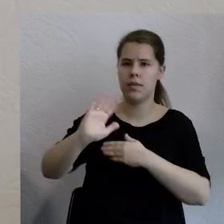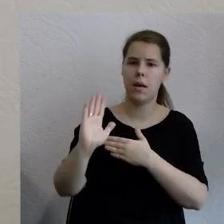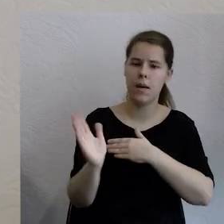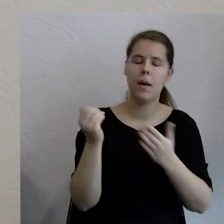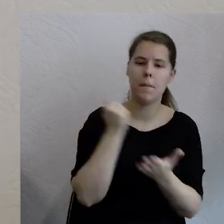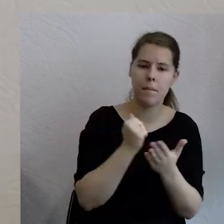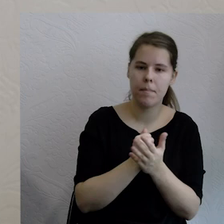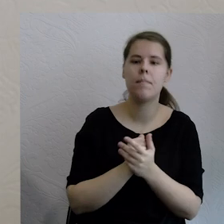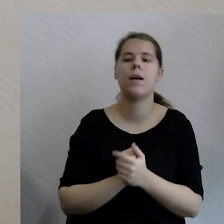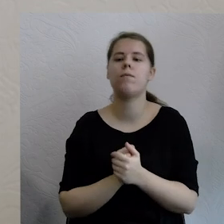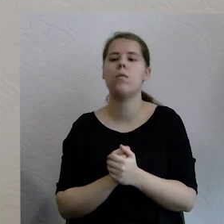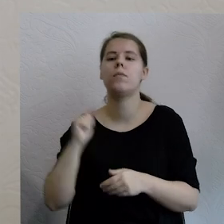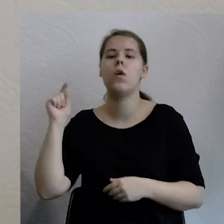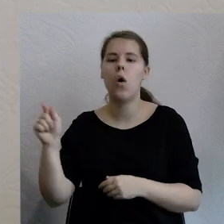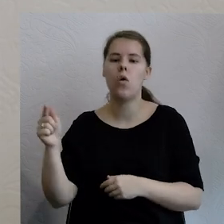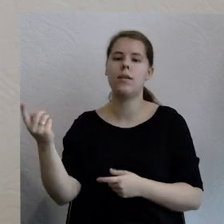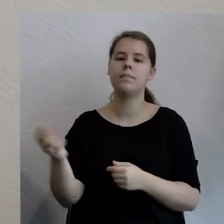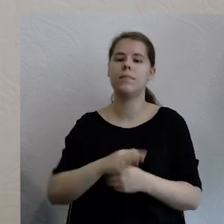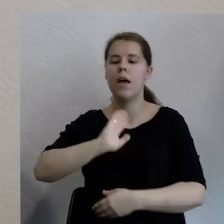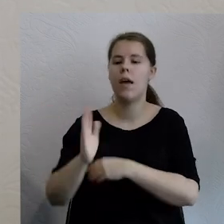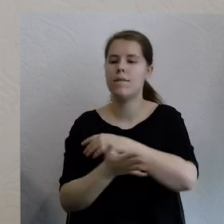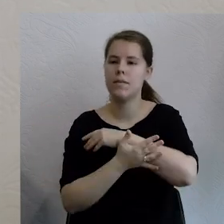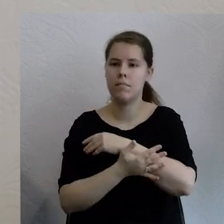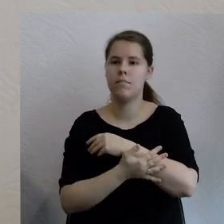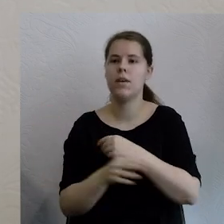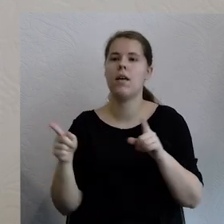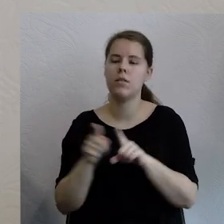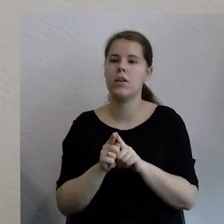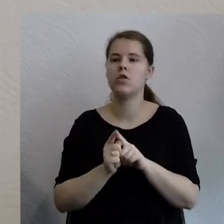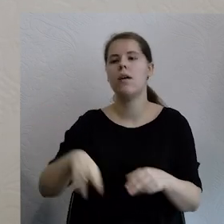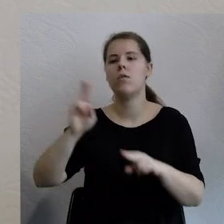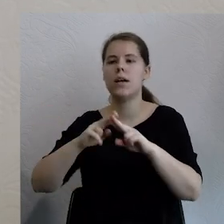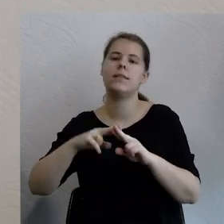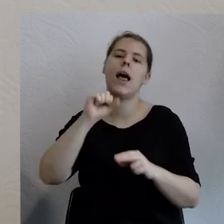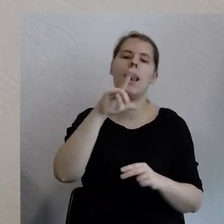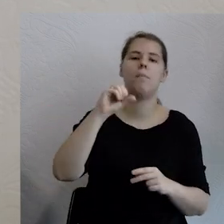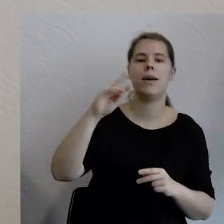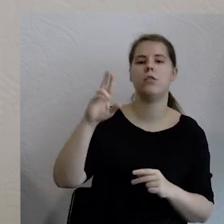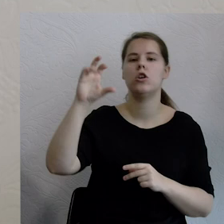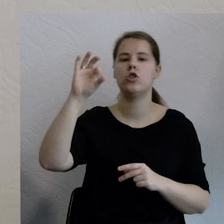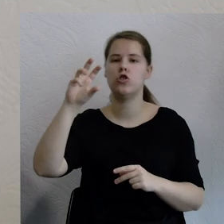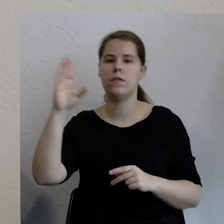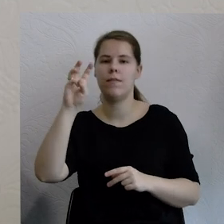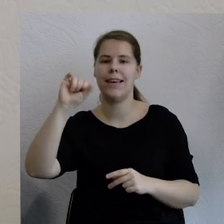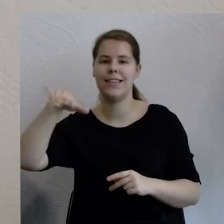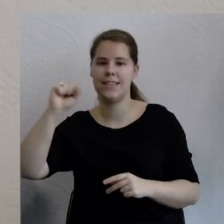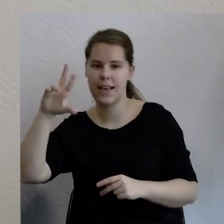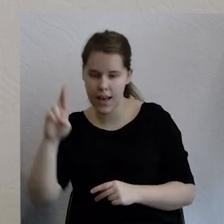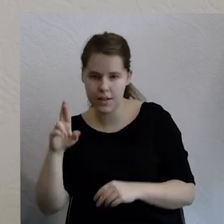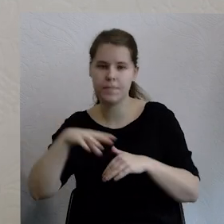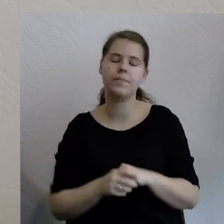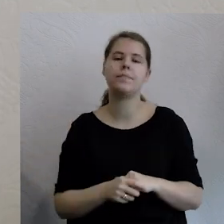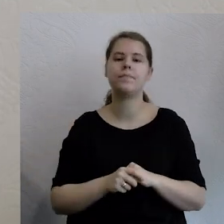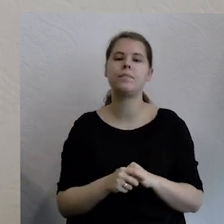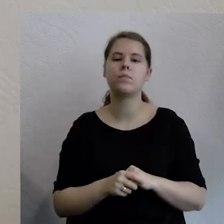kierowała polskim oddziałem fundacji Alberta Szwajcara. Wówczas jednej z czterech najskuteczniejszych organizacji prozwierzęcych na